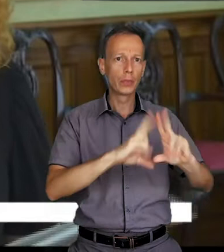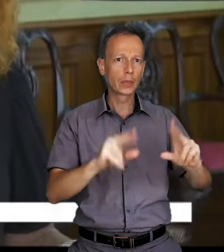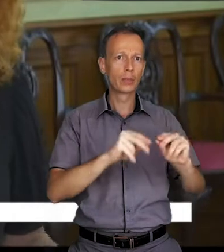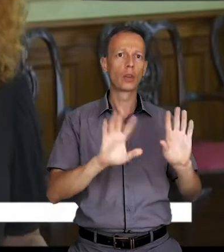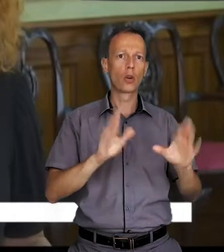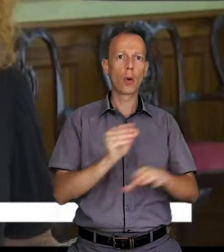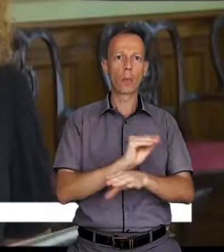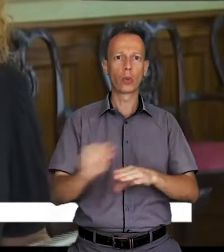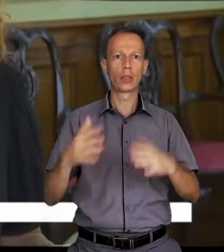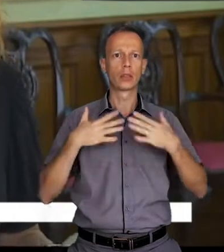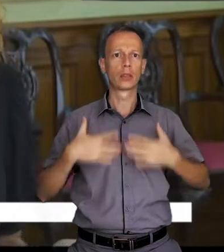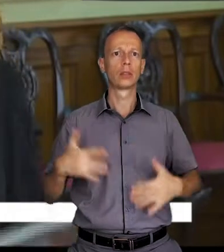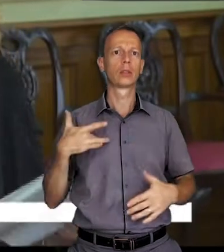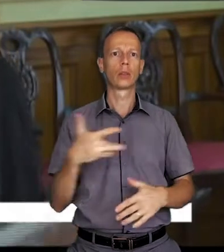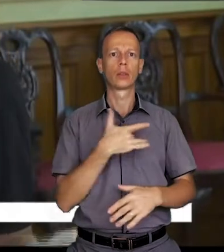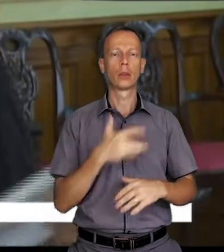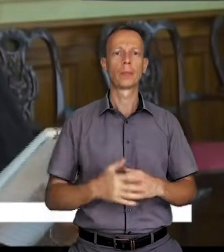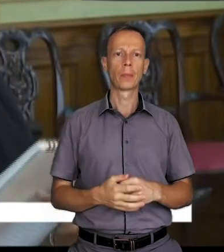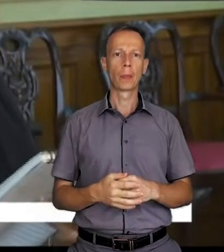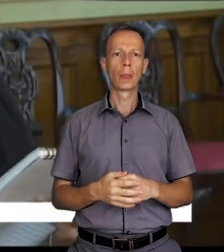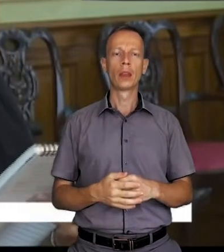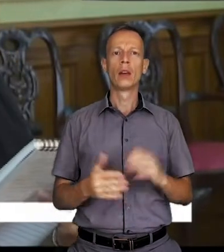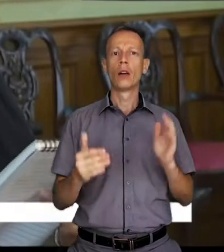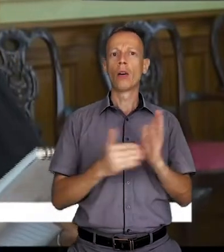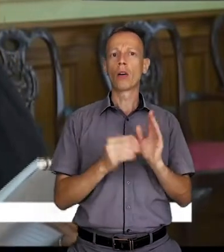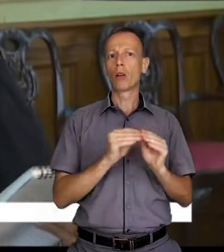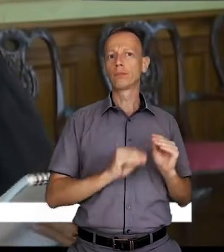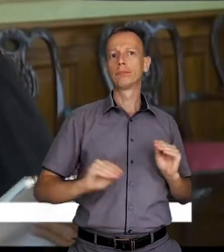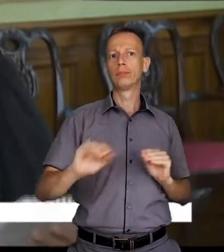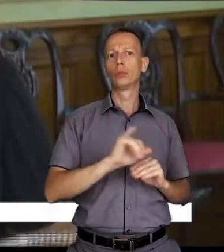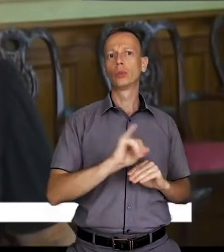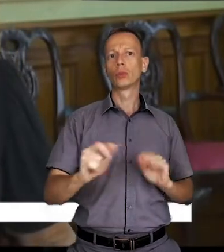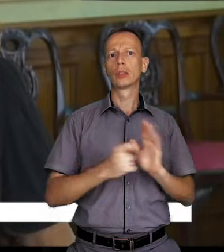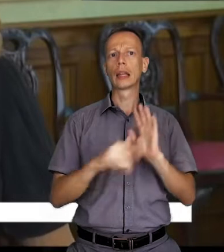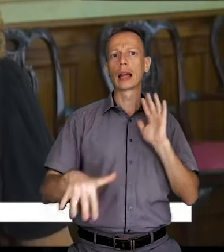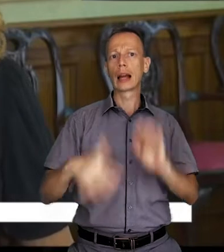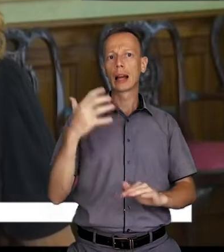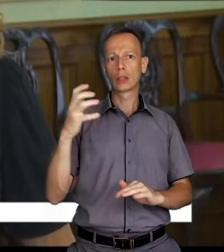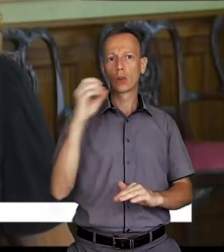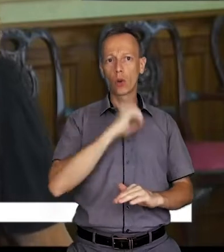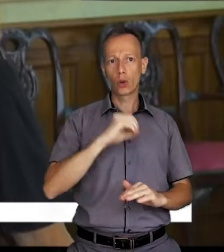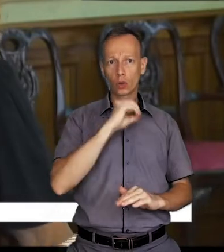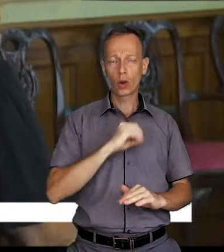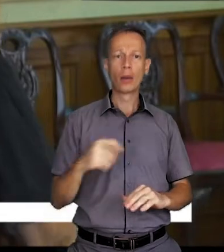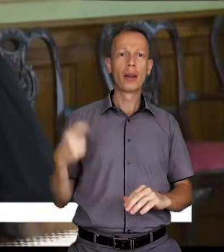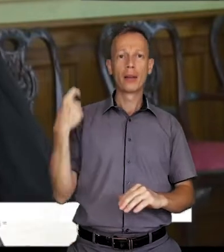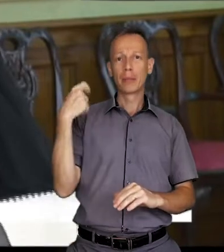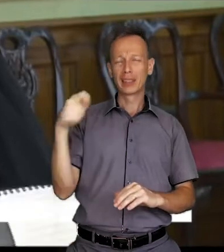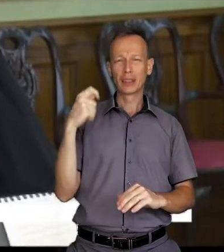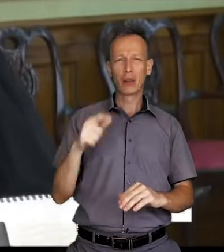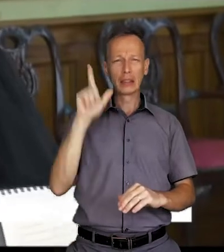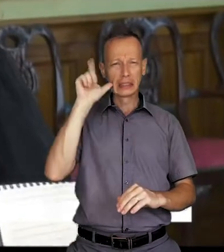personnes aux gestes protecteurs. Donc, ces mesures sont prolongées jusqu'au 15 octobre.